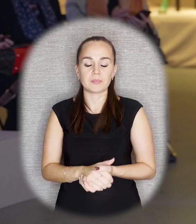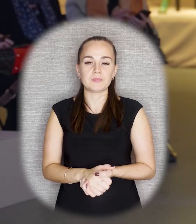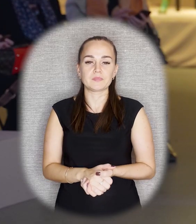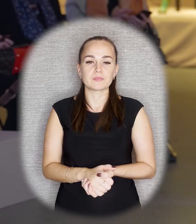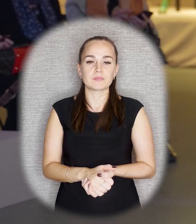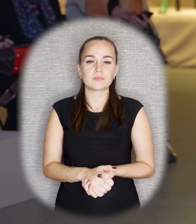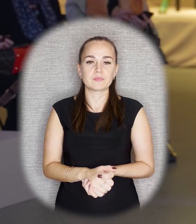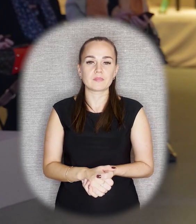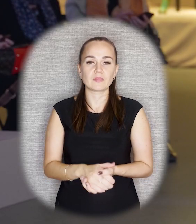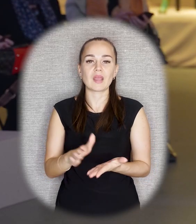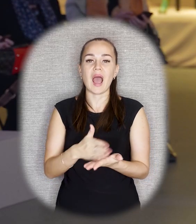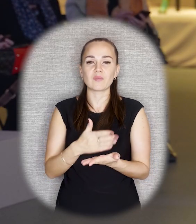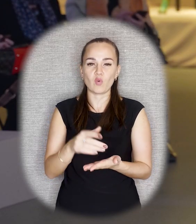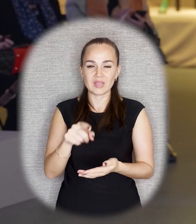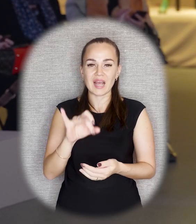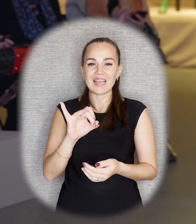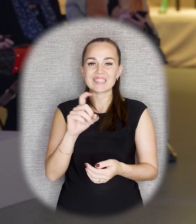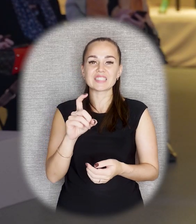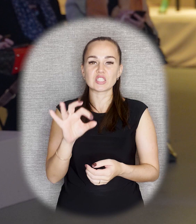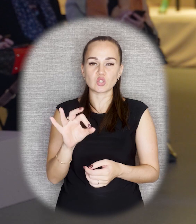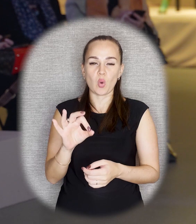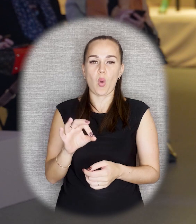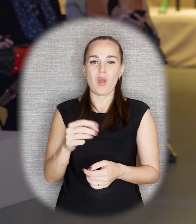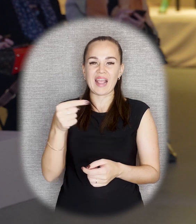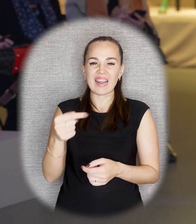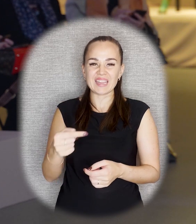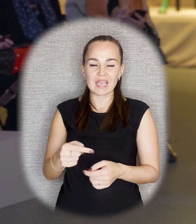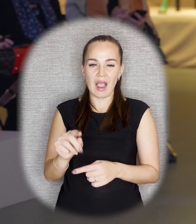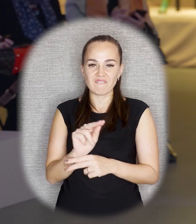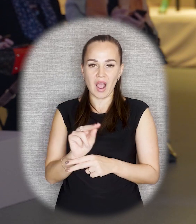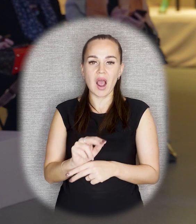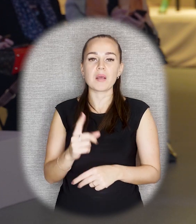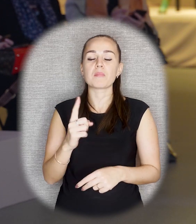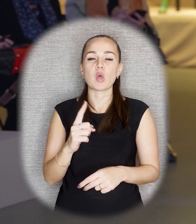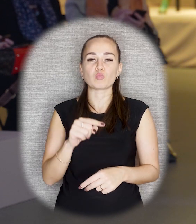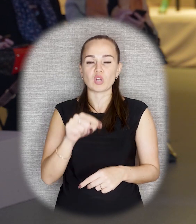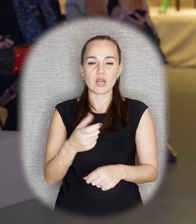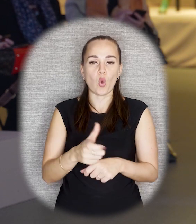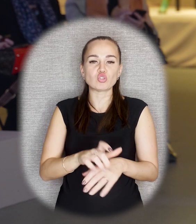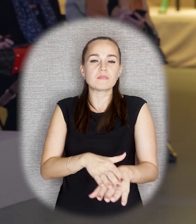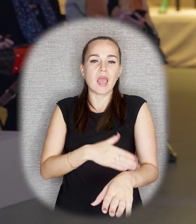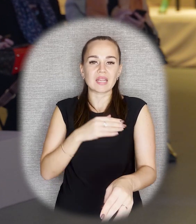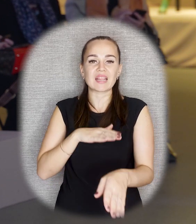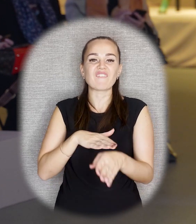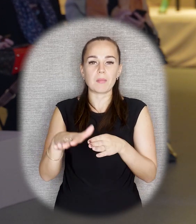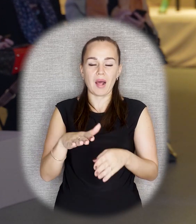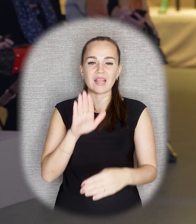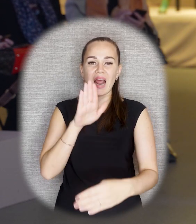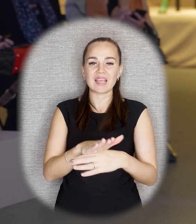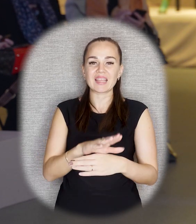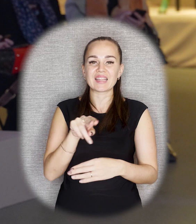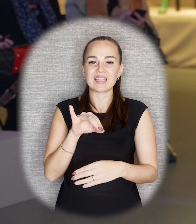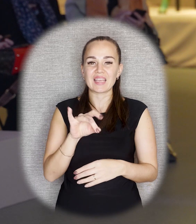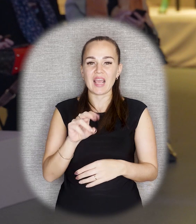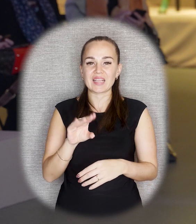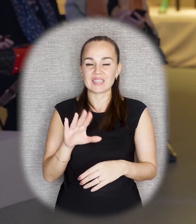отдел ИЗОК критиковали за то, что очень медленно они выполняют директиву. А на самом деле проблема была